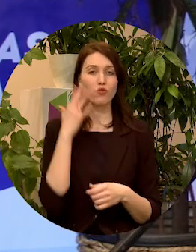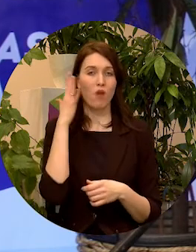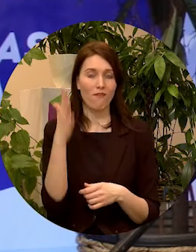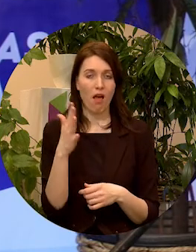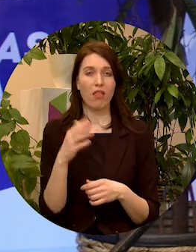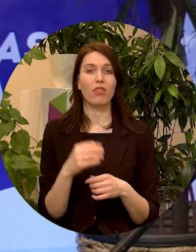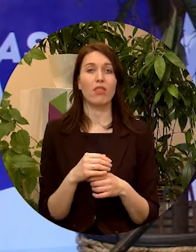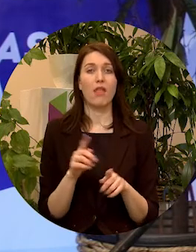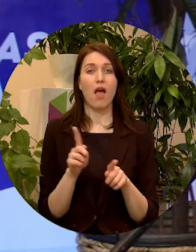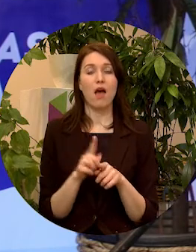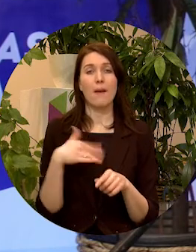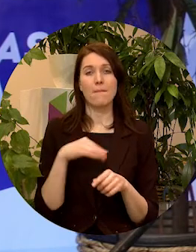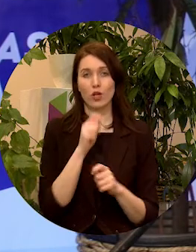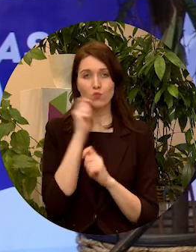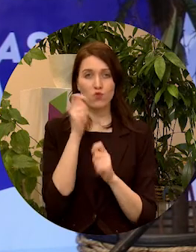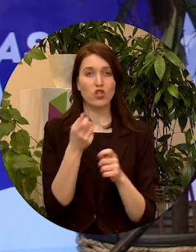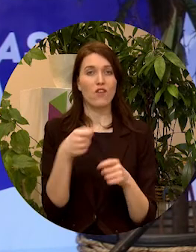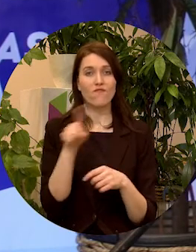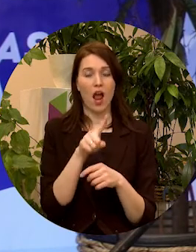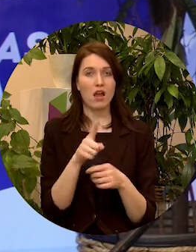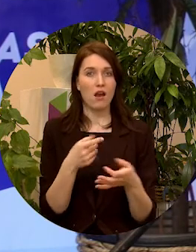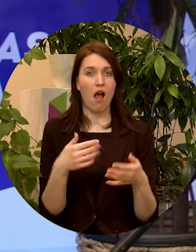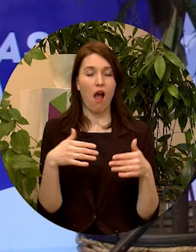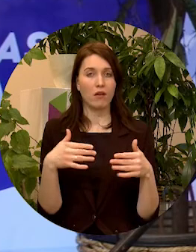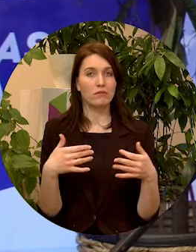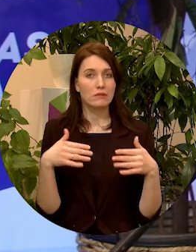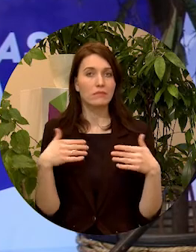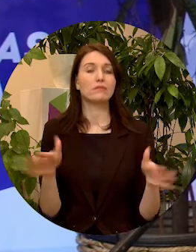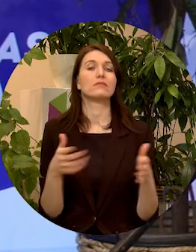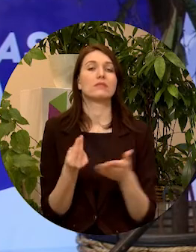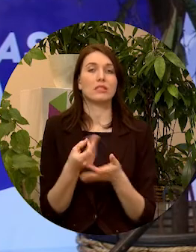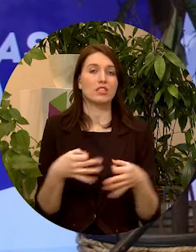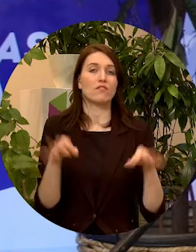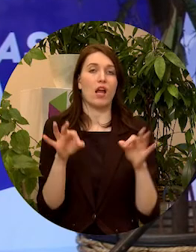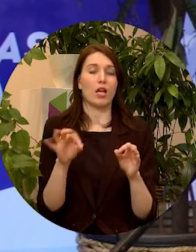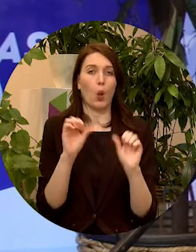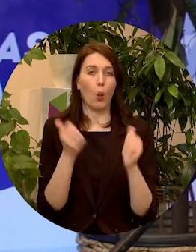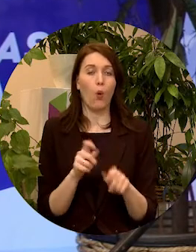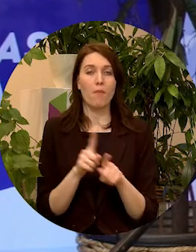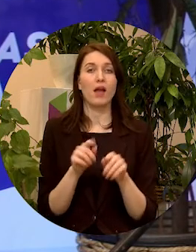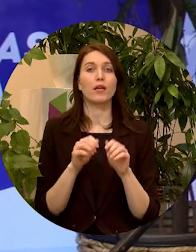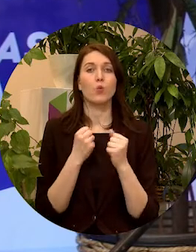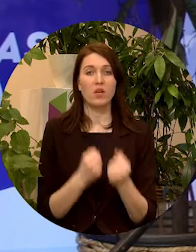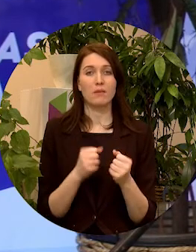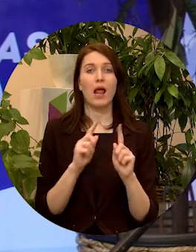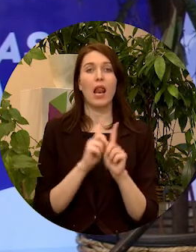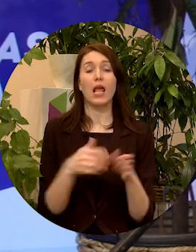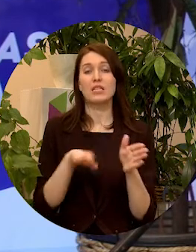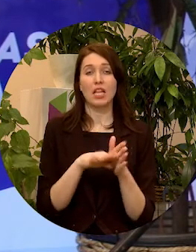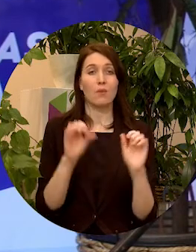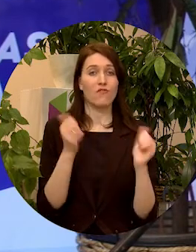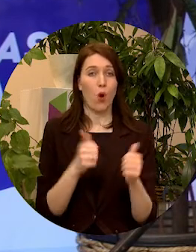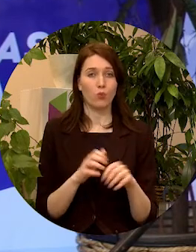mēs piešķiram aizvienu vairāku nozīmi un stiprinam šo te līdzdalības formu. Otrs, par ko man